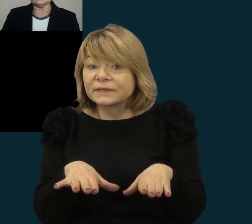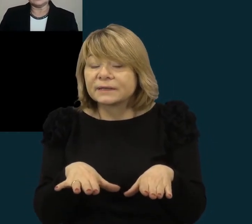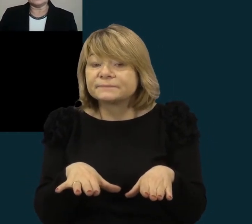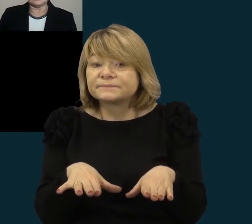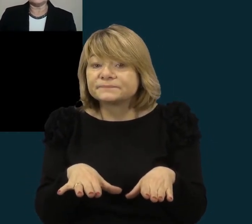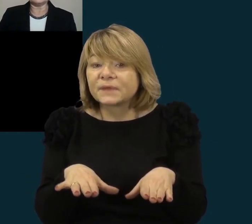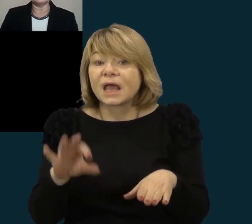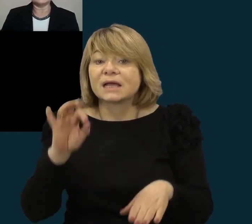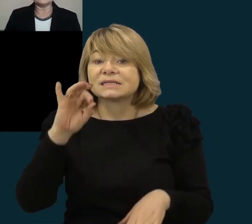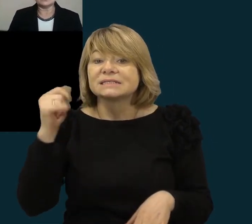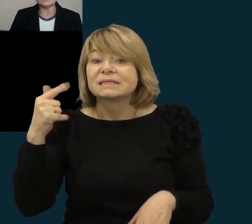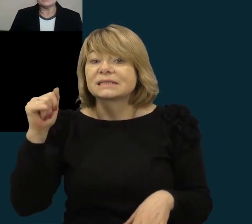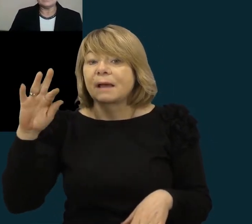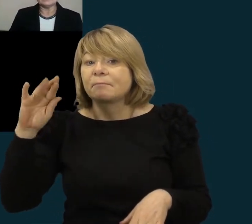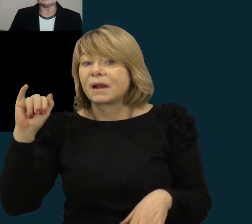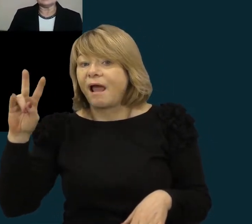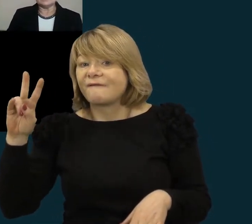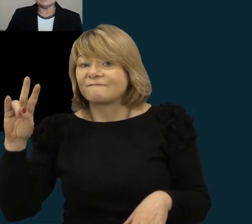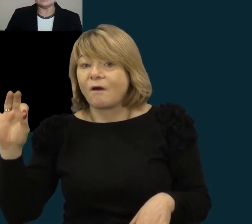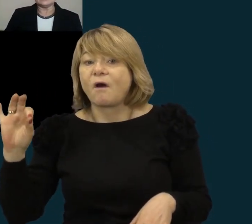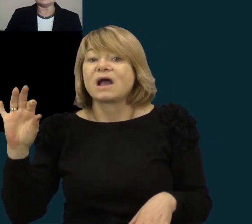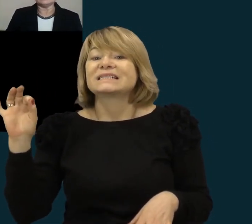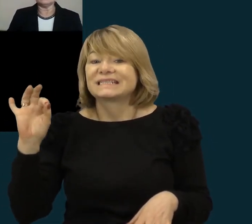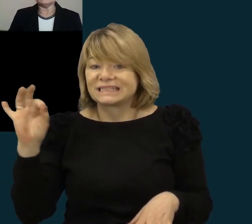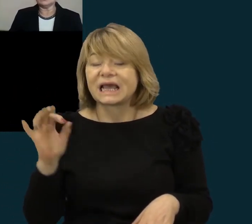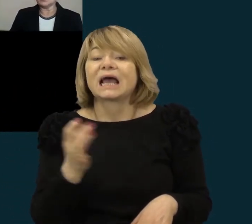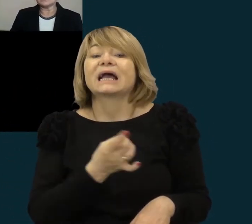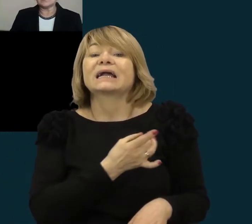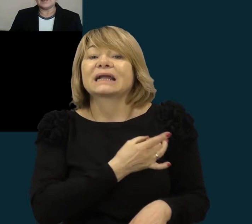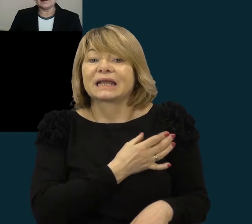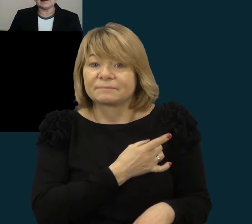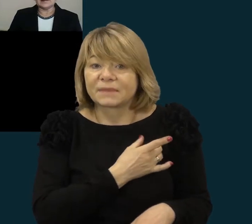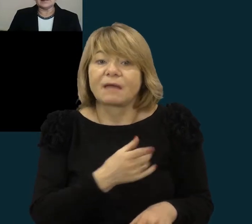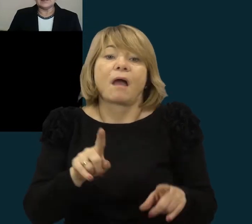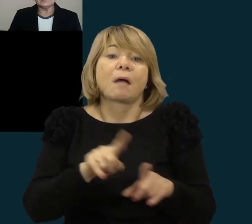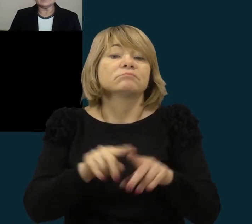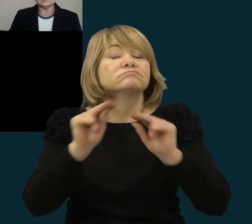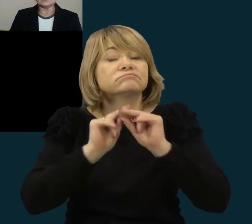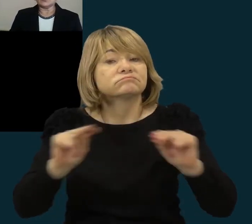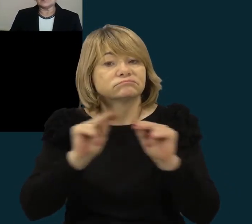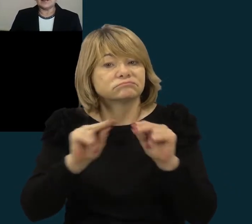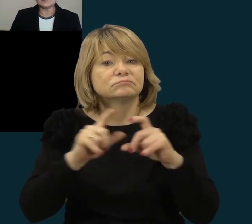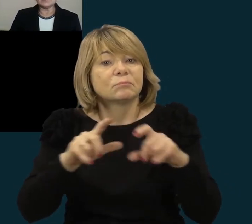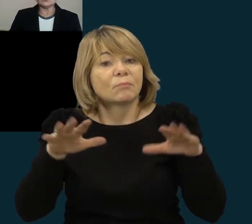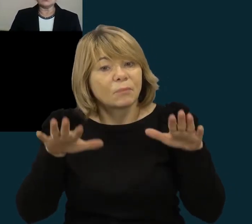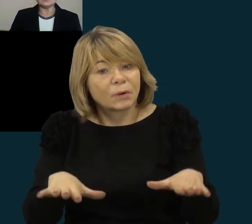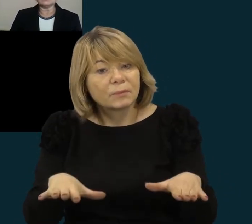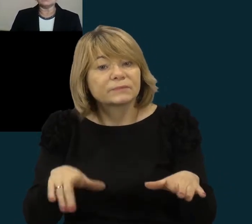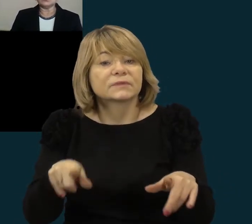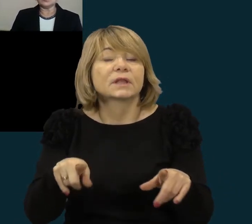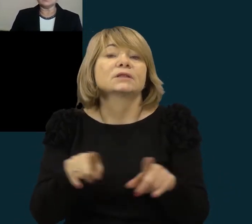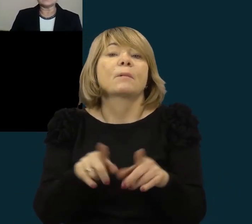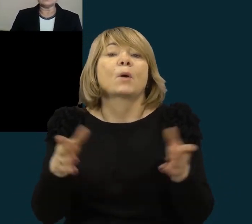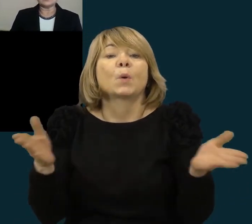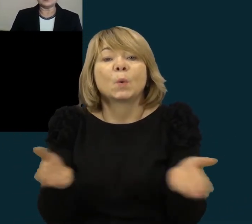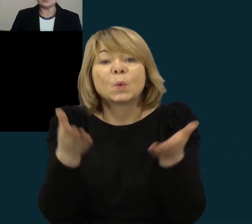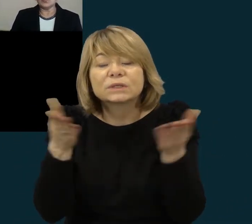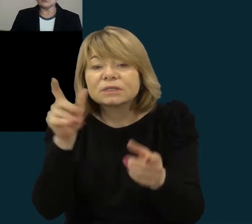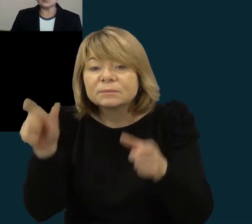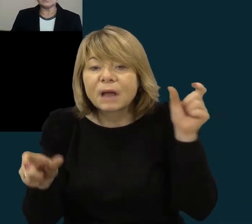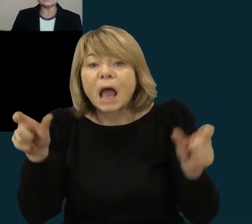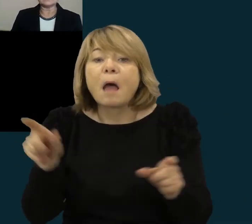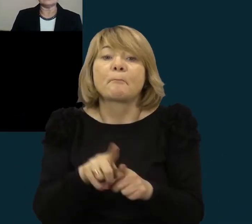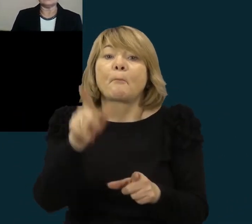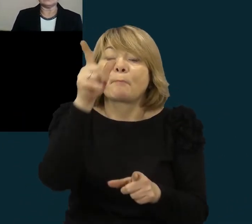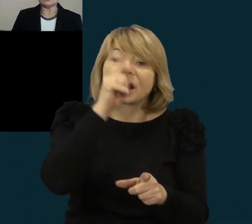sudabravo gimnazijoje, teigiame yra ūkdymosi garantas. Tai yra socialinės ūkdymas, pažinimo